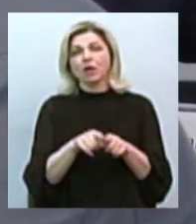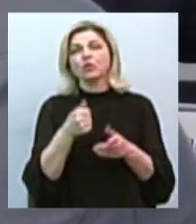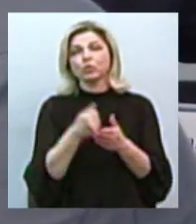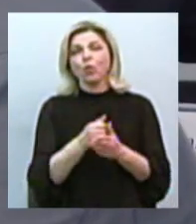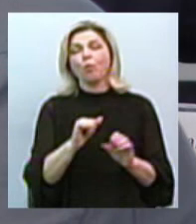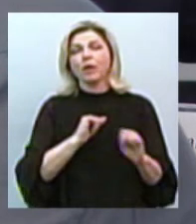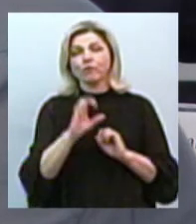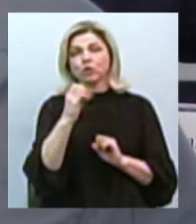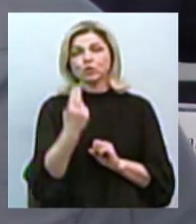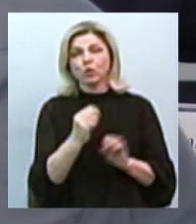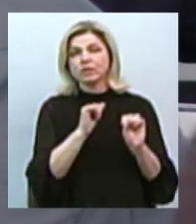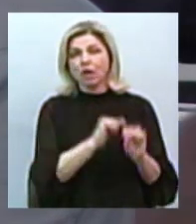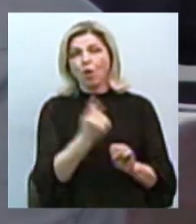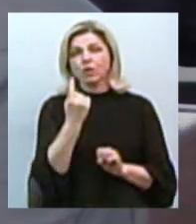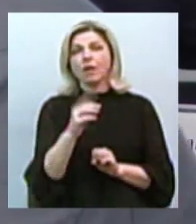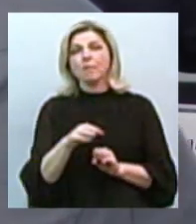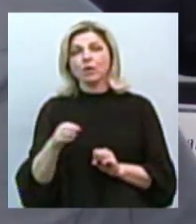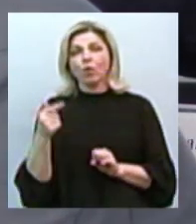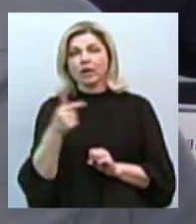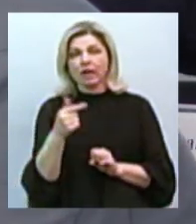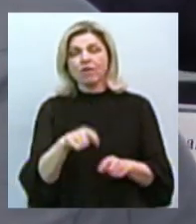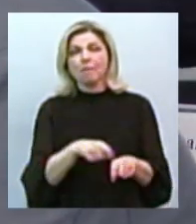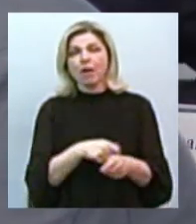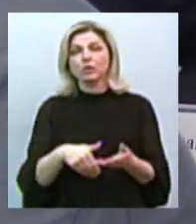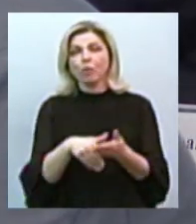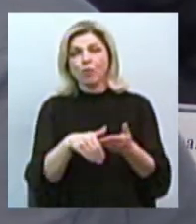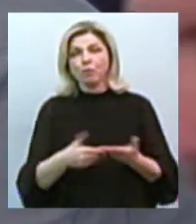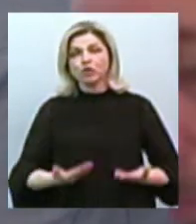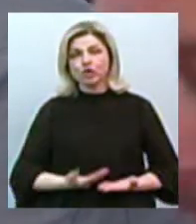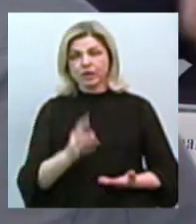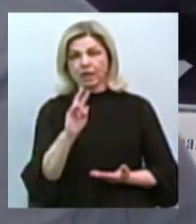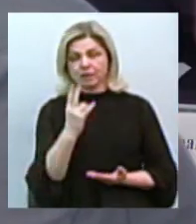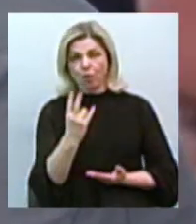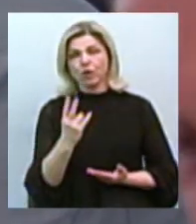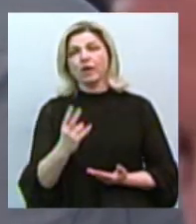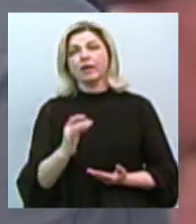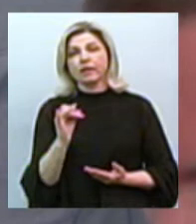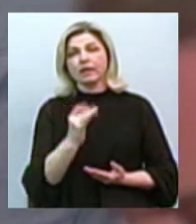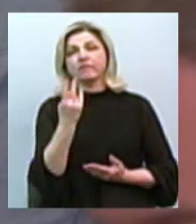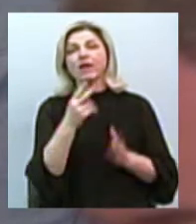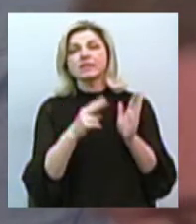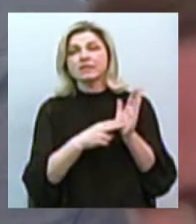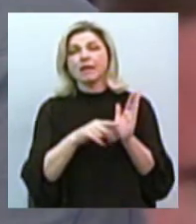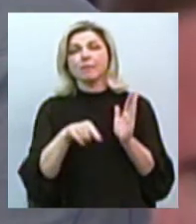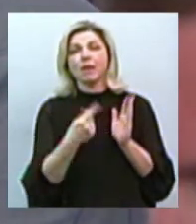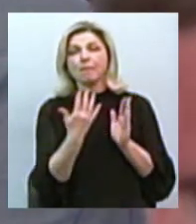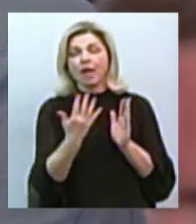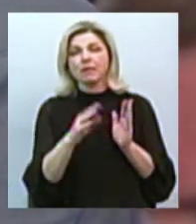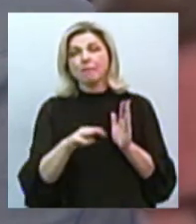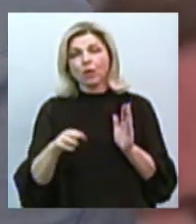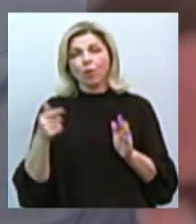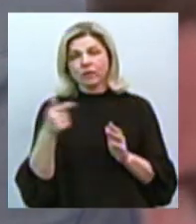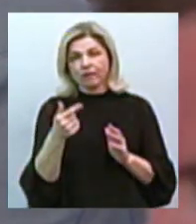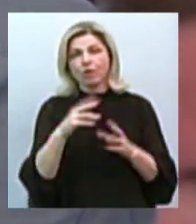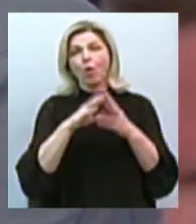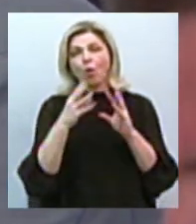соцзакисту 1 мільйон гривень на матеріальну допомогу жителям Миколаєва у випадку звернення, і 27,5 мільйонів гривень до